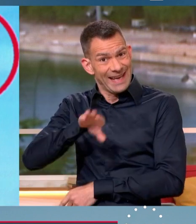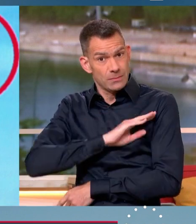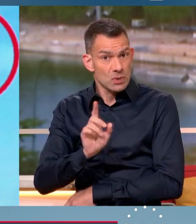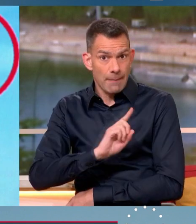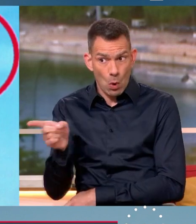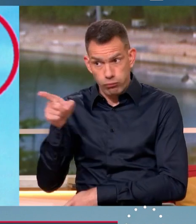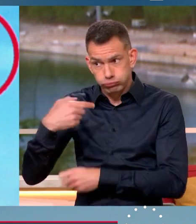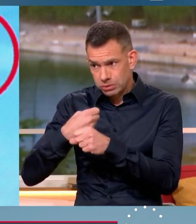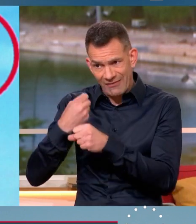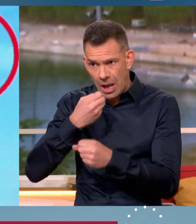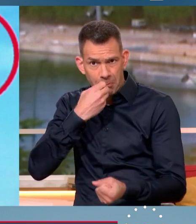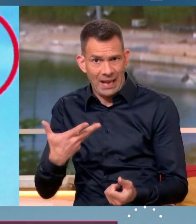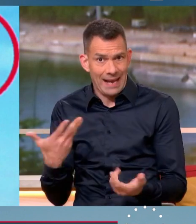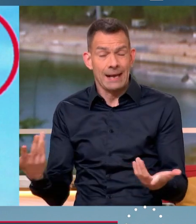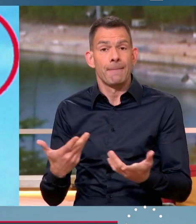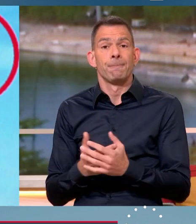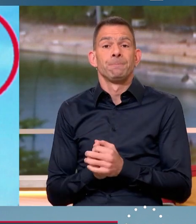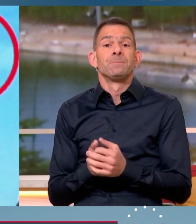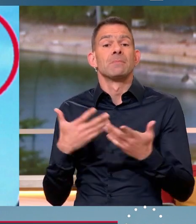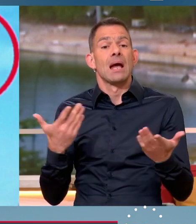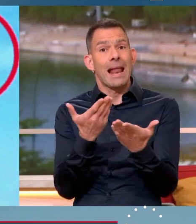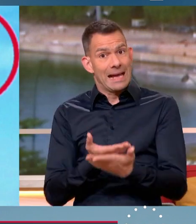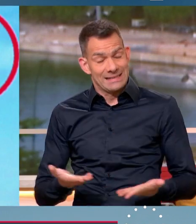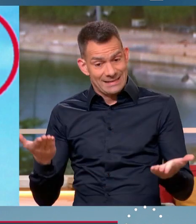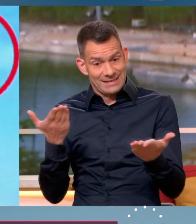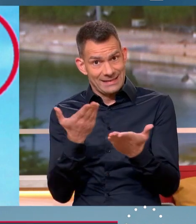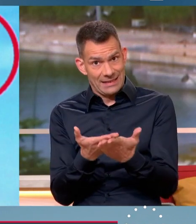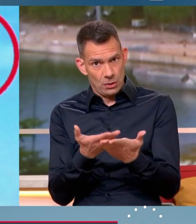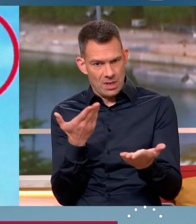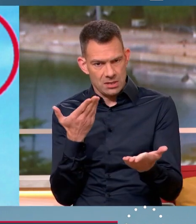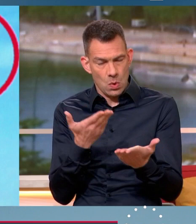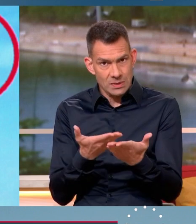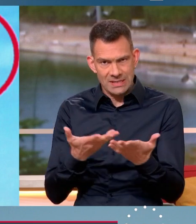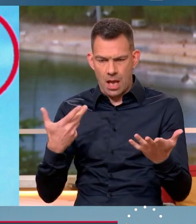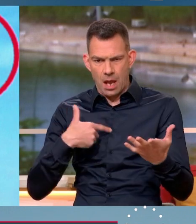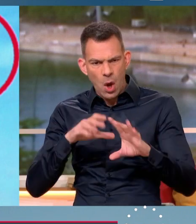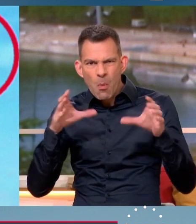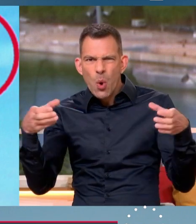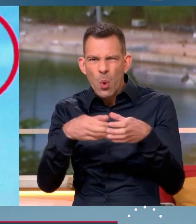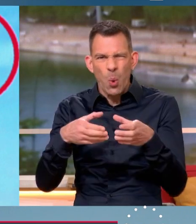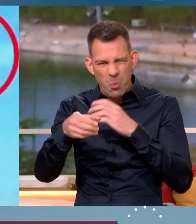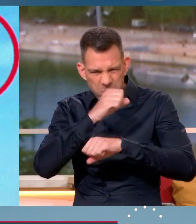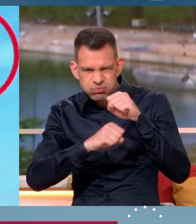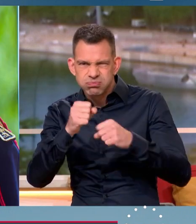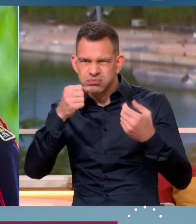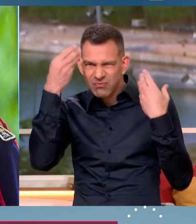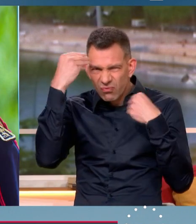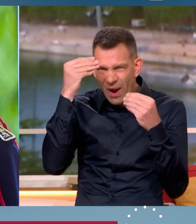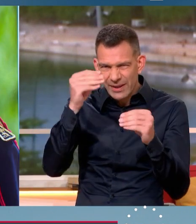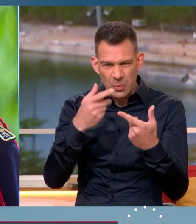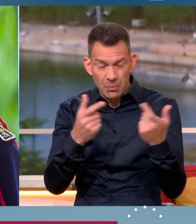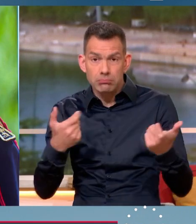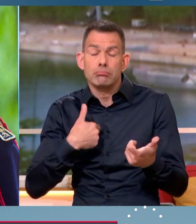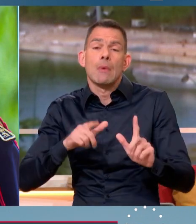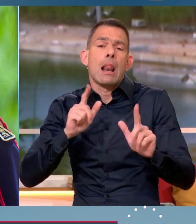fait leur métier et qui le font bien. Face à cette situation, face à ces groupuscules, ces bandes organisées, nous les